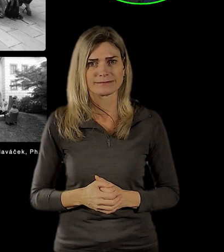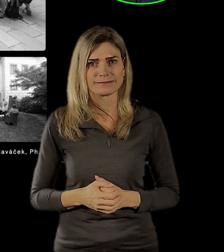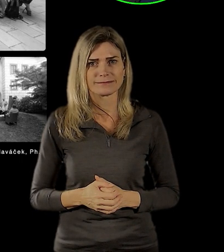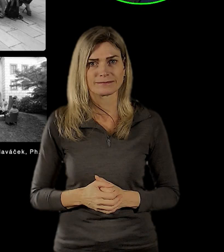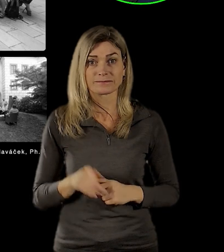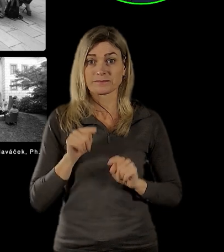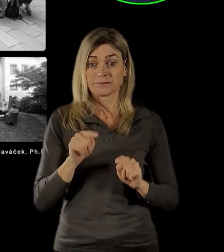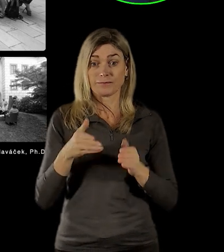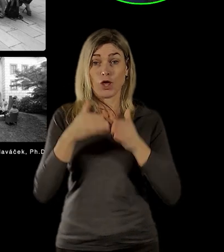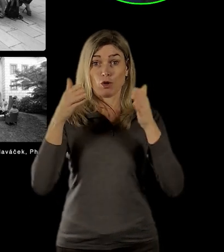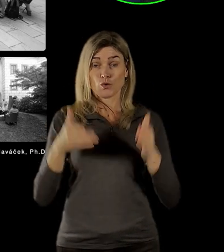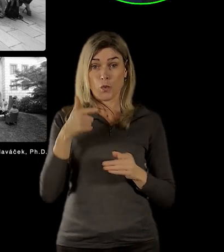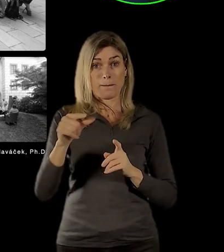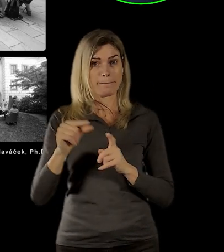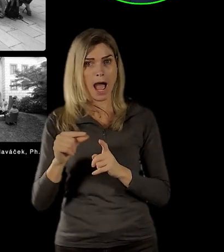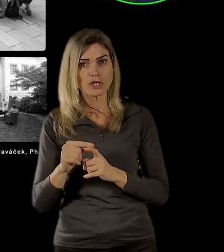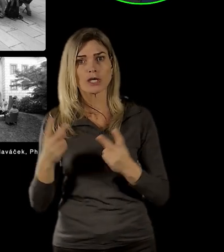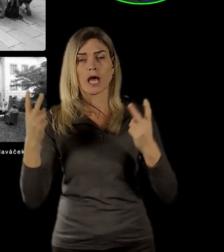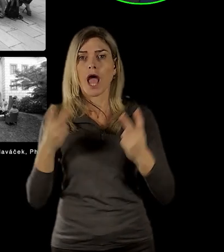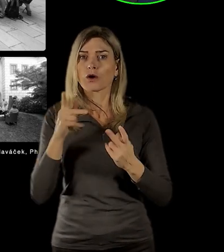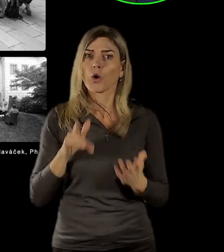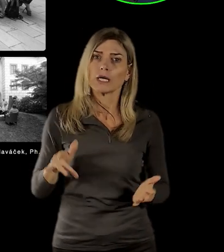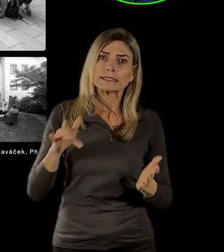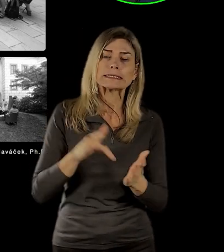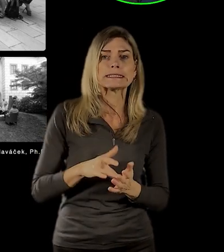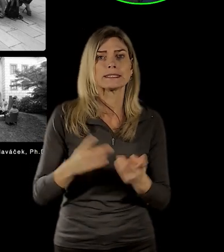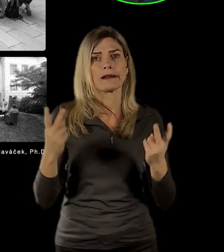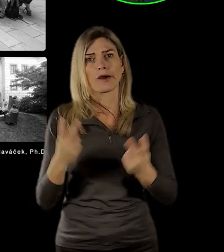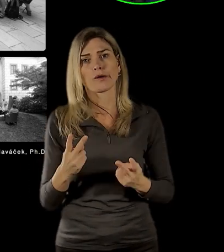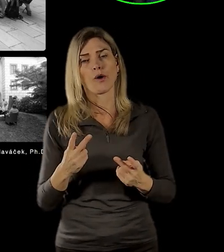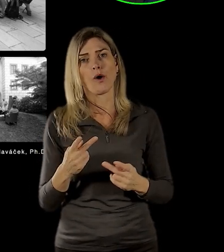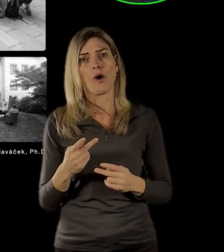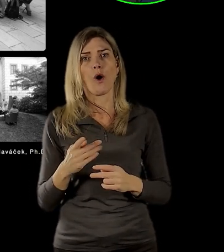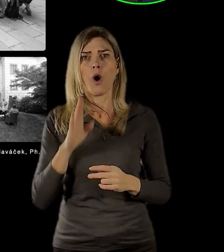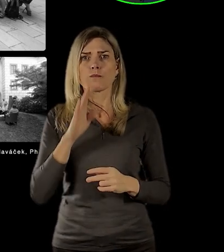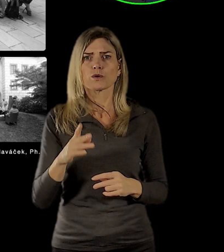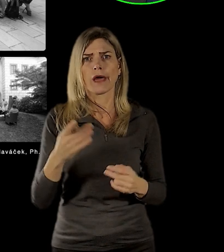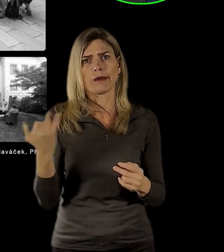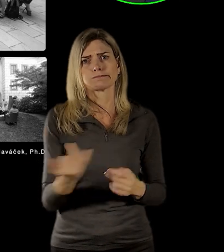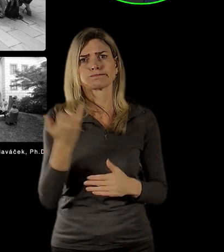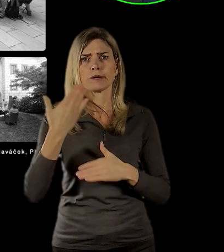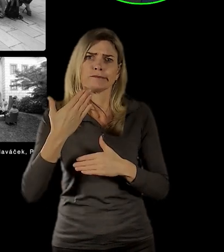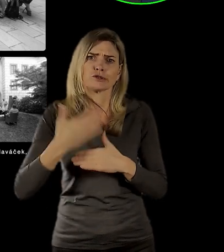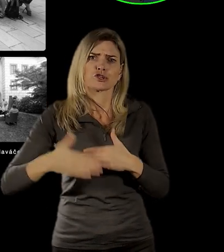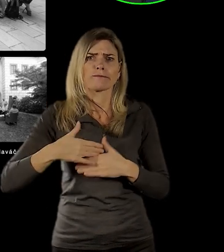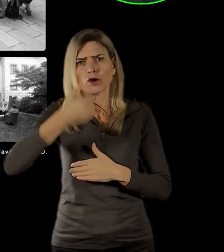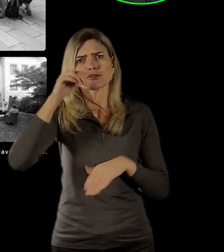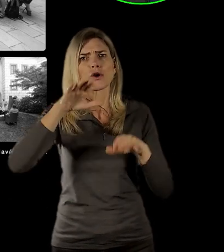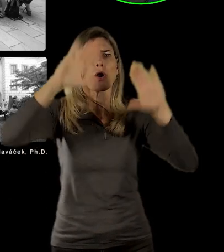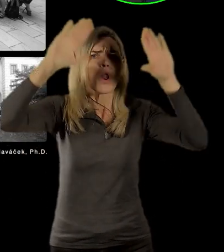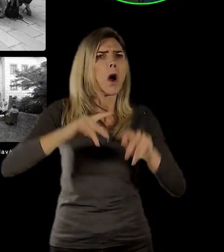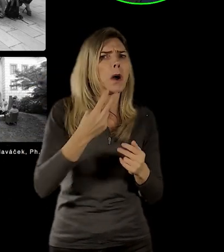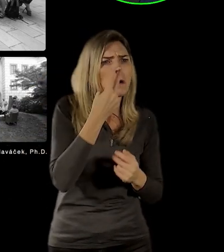dům pážat prostě není místo, kde byste pak měli čekat nějaké vitrýny, když tam taky třeba budou, nebo jenom